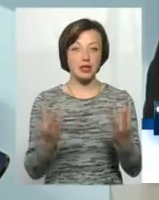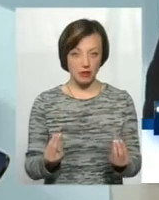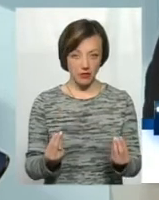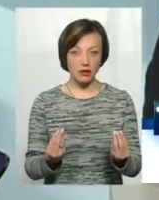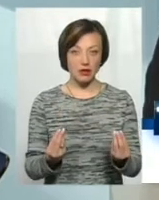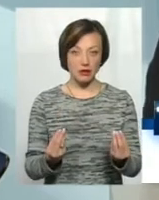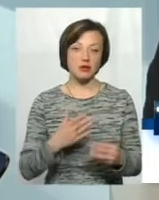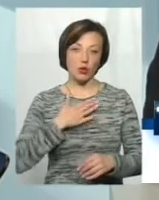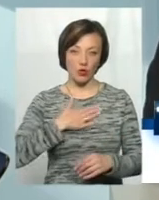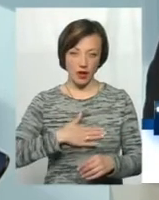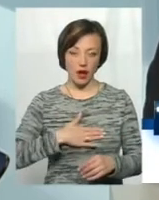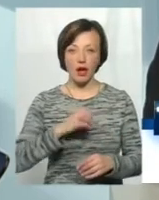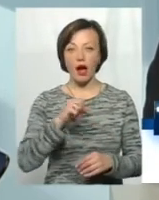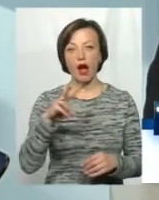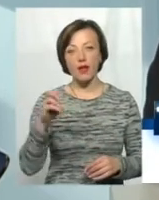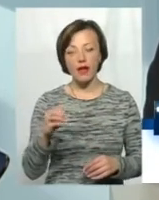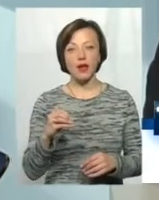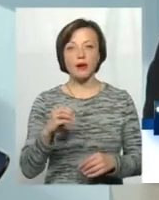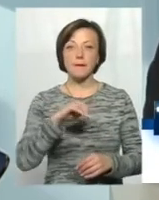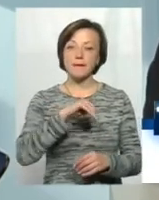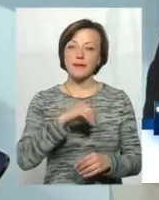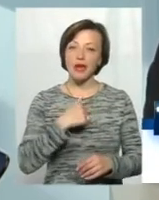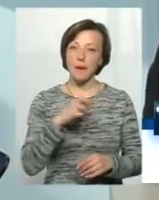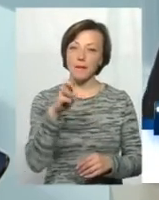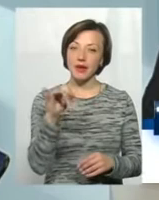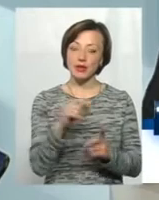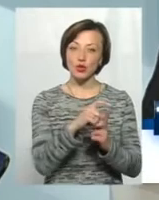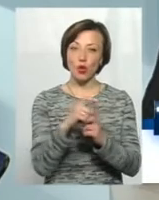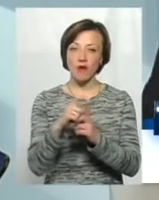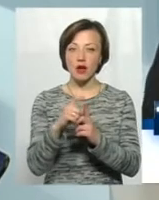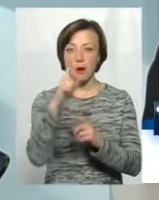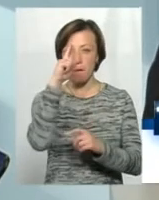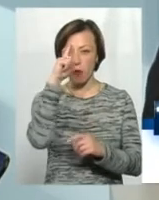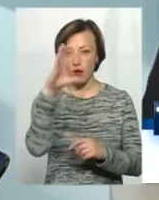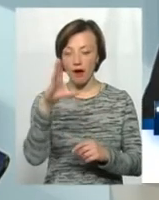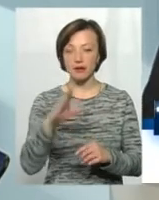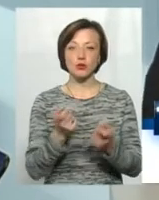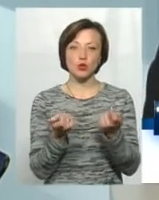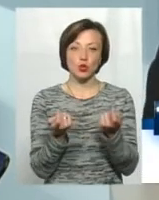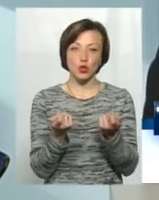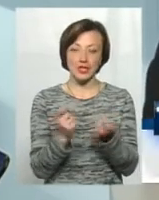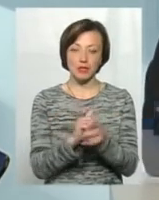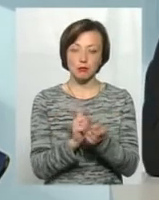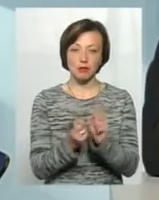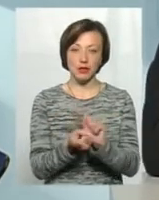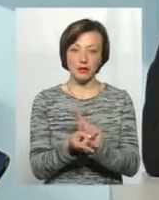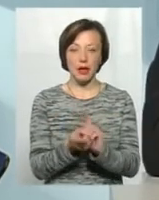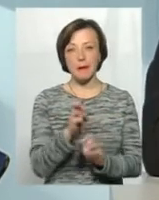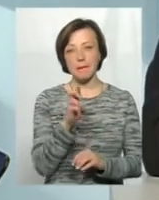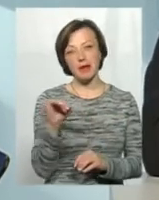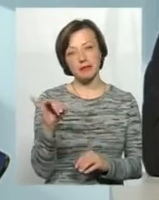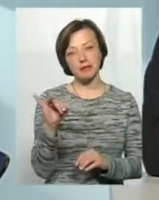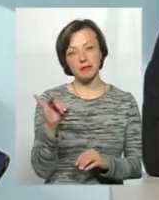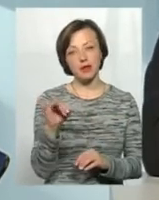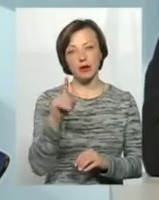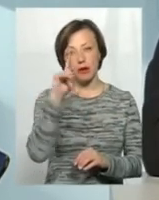нас задовільняє. Але я би тут слово популярність трошки видозмінив. Я би його дозмінив